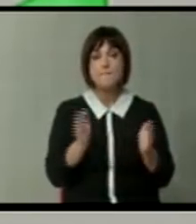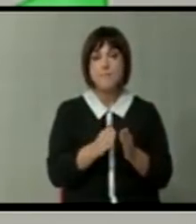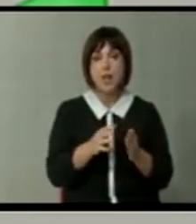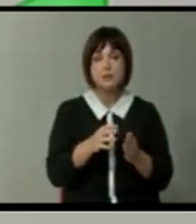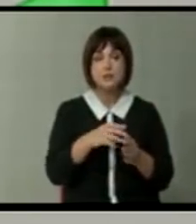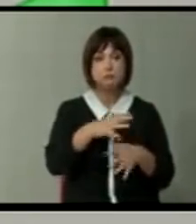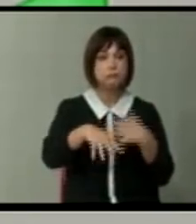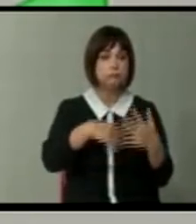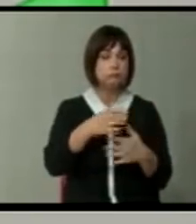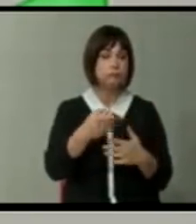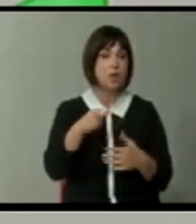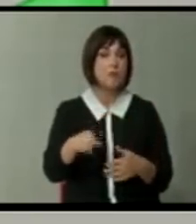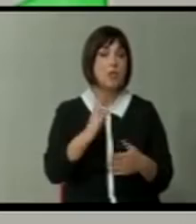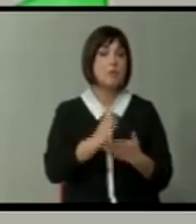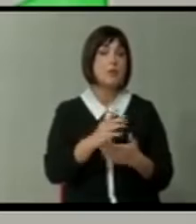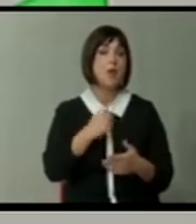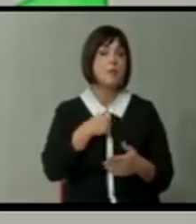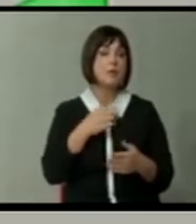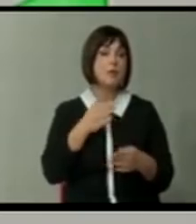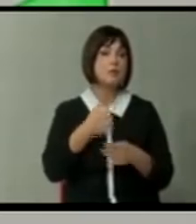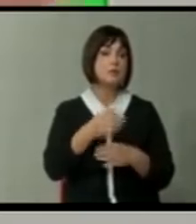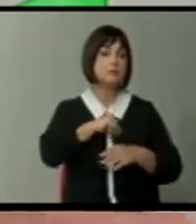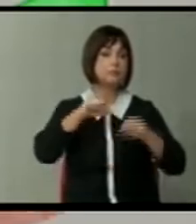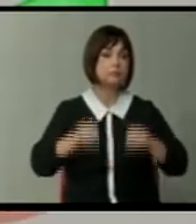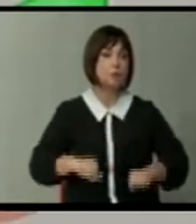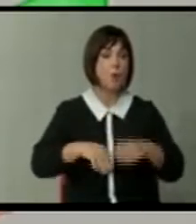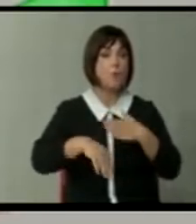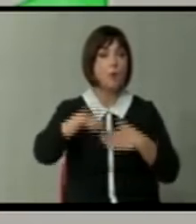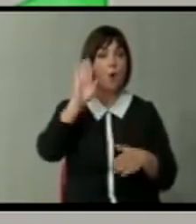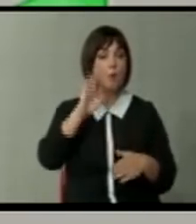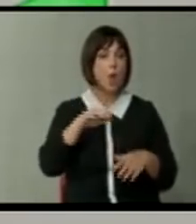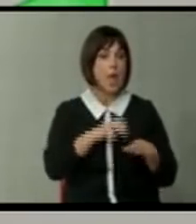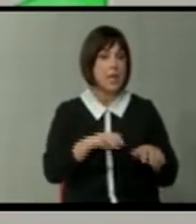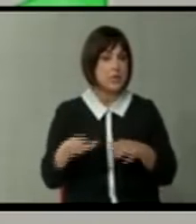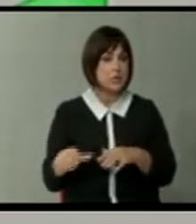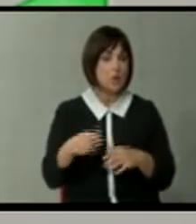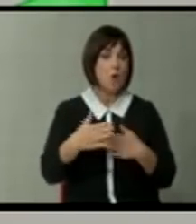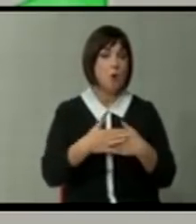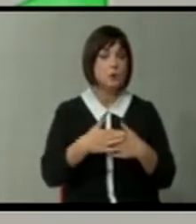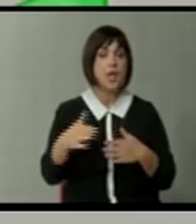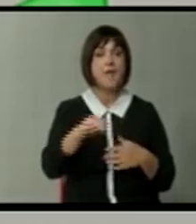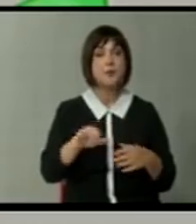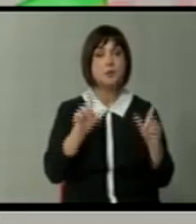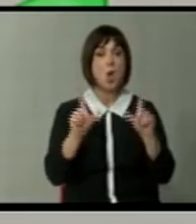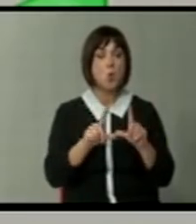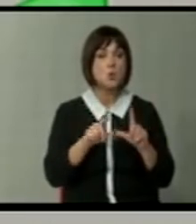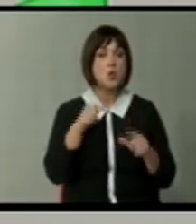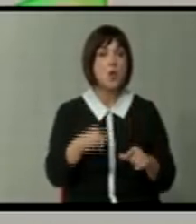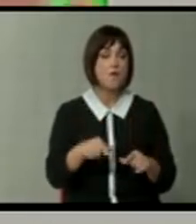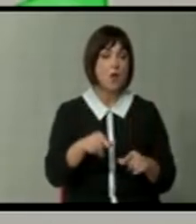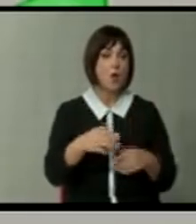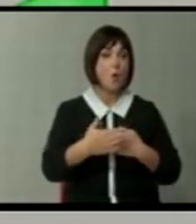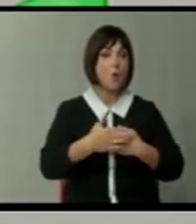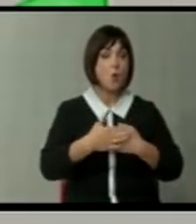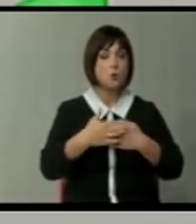дестабилизација, тие би се факторизиране за многу поголеми игри и во однос на Европска Унија и во однос на